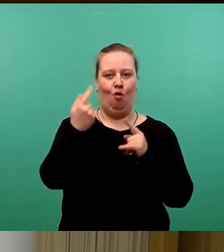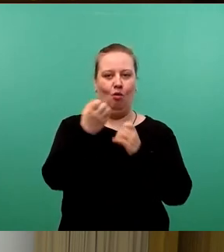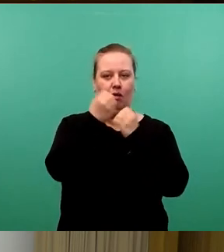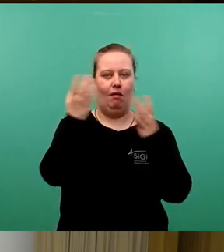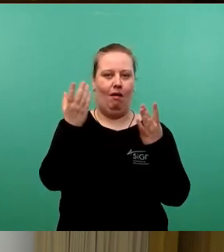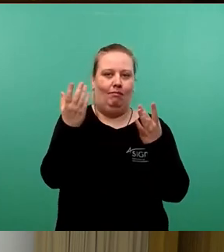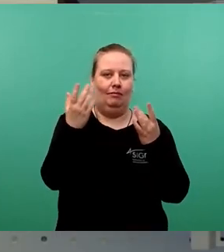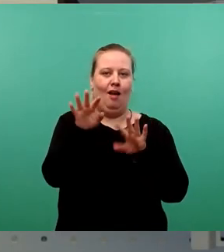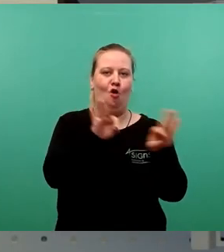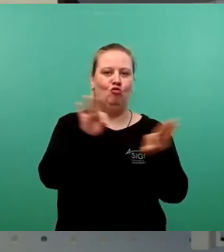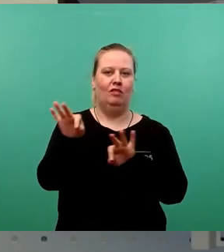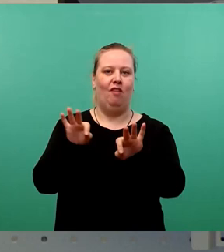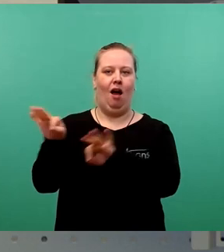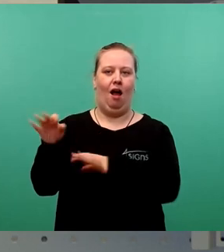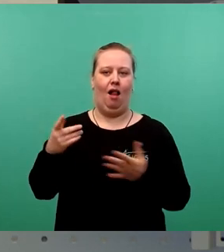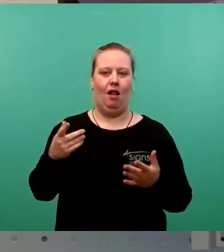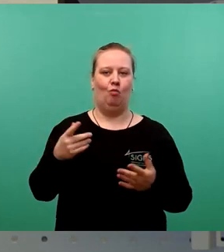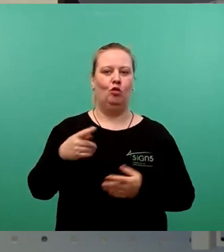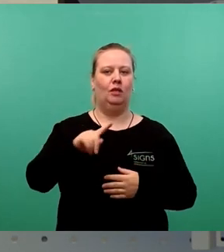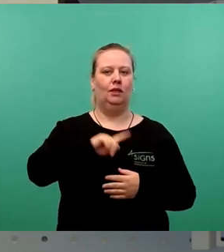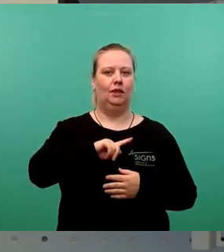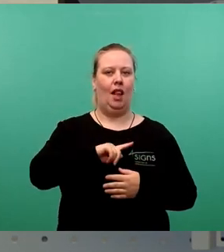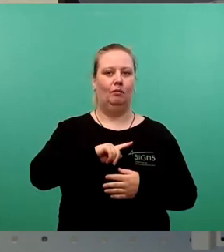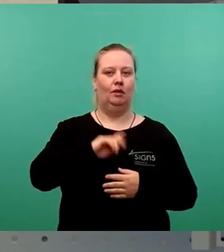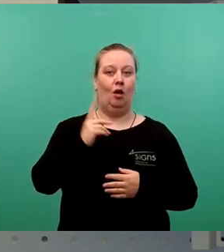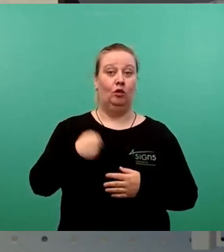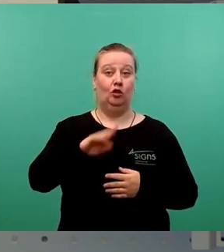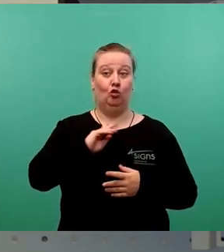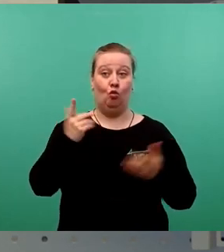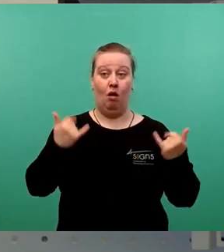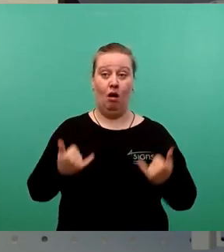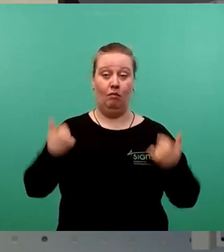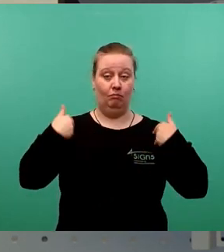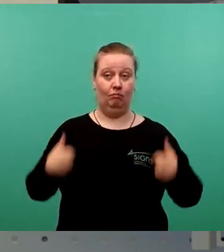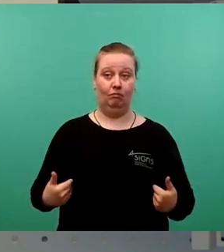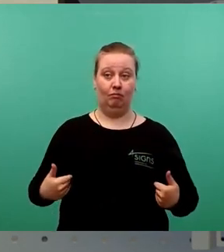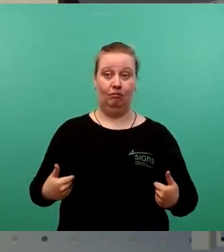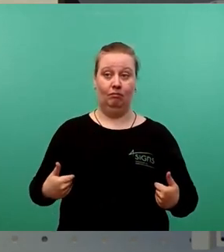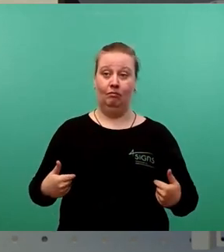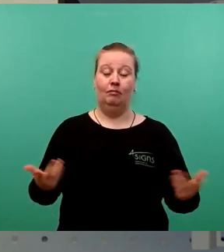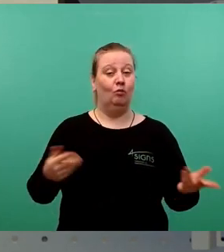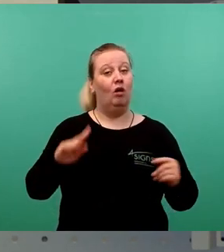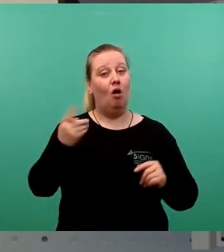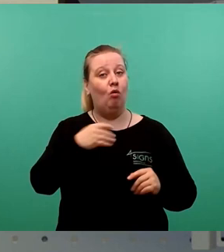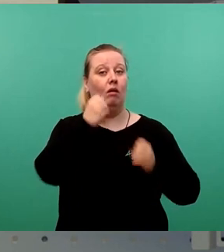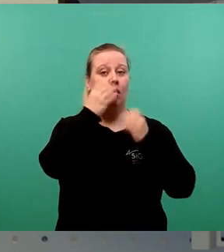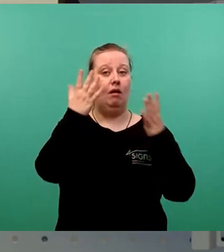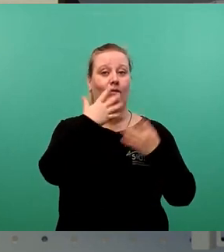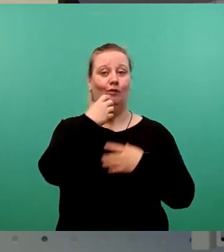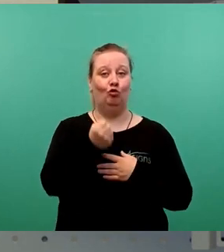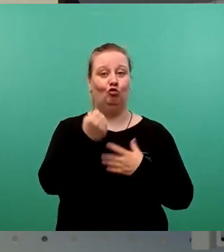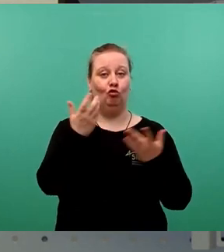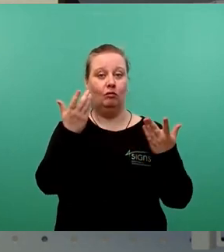Auswahl. Also insofern stehe ich hier nicht nur als folkloristisches Element, denn durchaus auch im Sinne einer